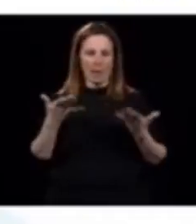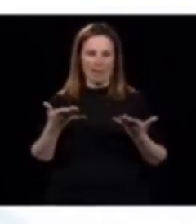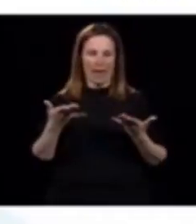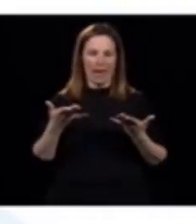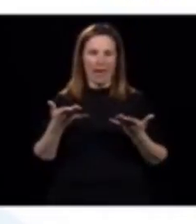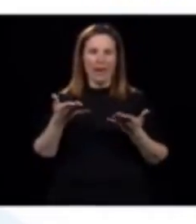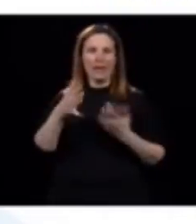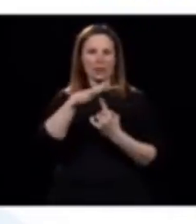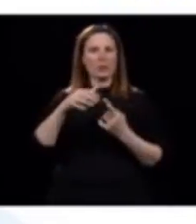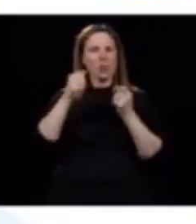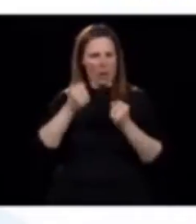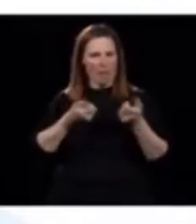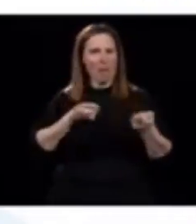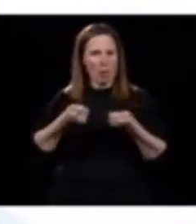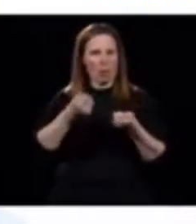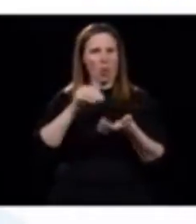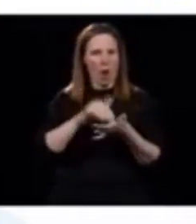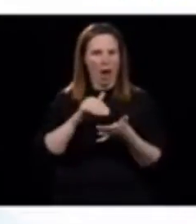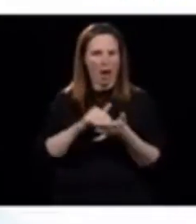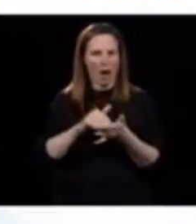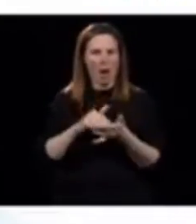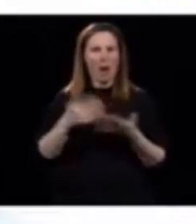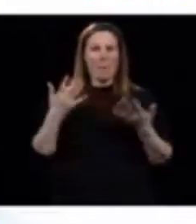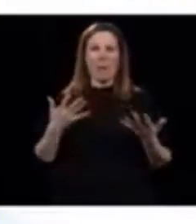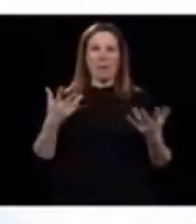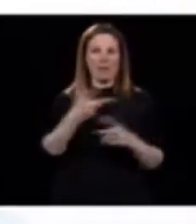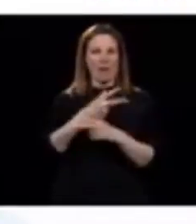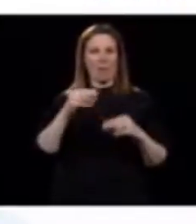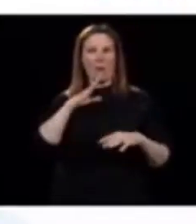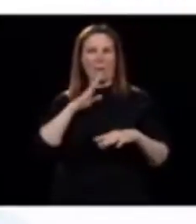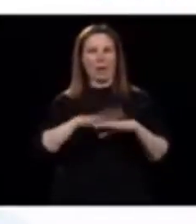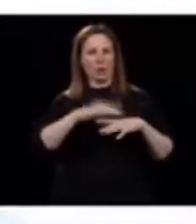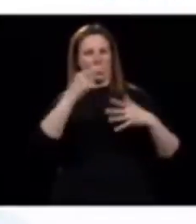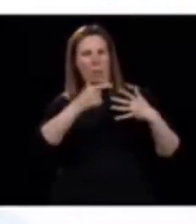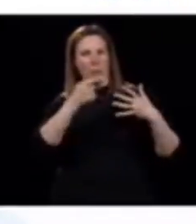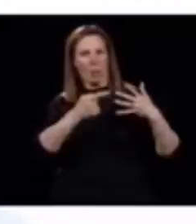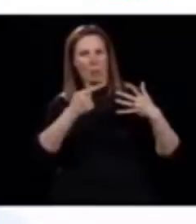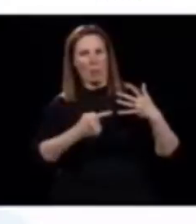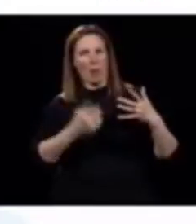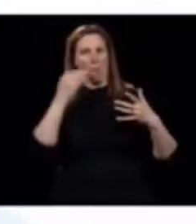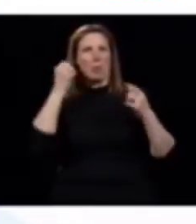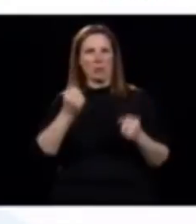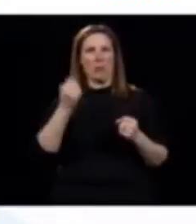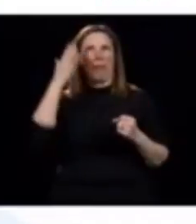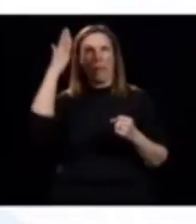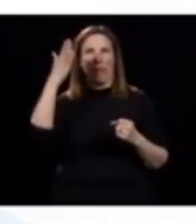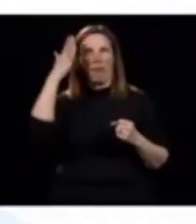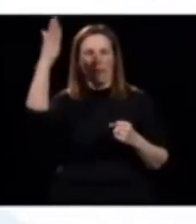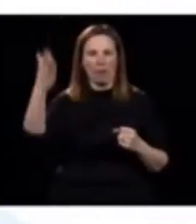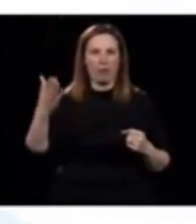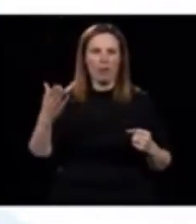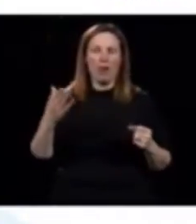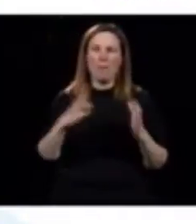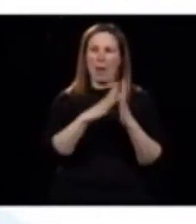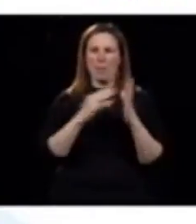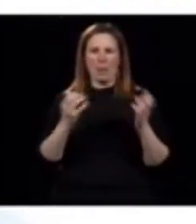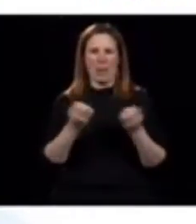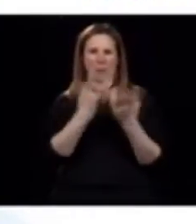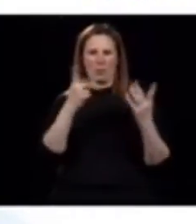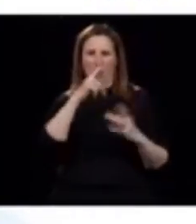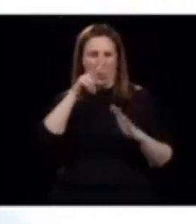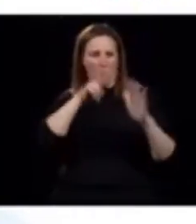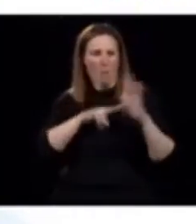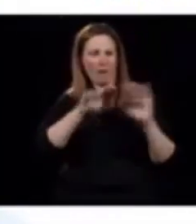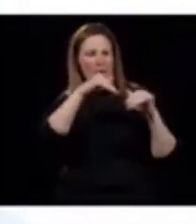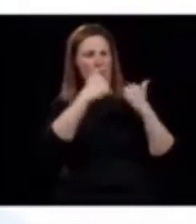Et si vous me permettez, sur la base, puis là, je ne pas rentrer dans les scénarios parce qu'il y en a des centaines avec des modèles différents. Sur la base de ce qu'on a